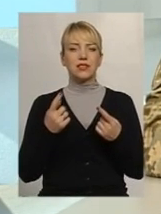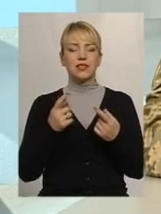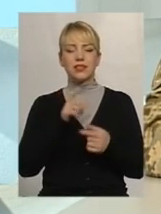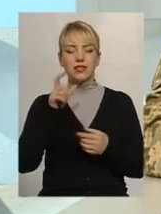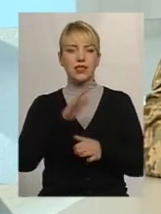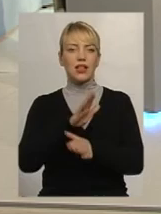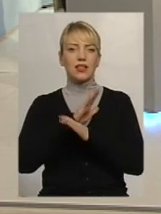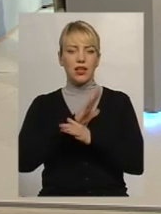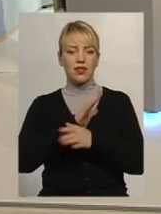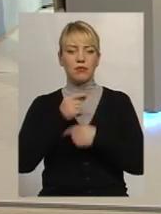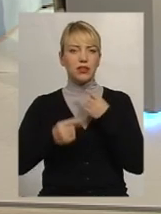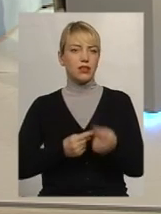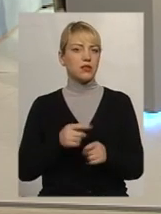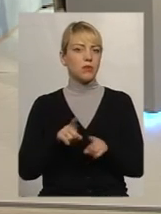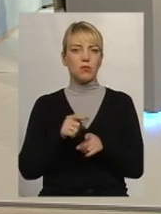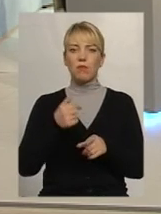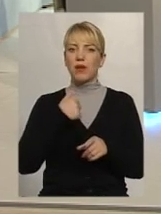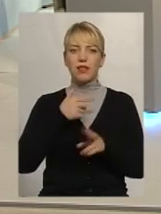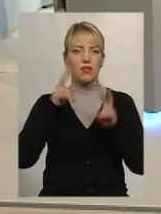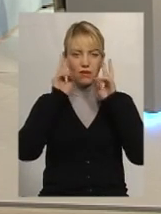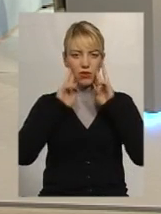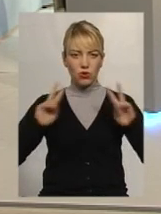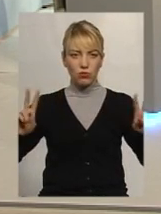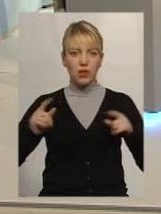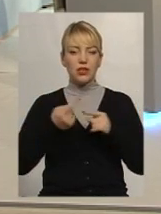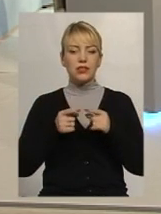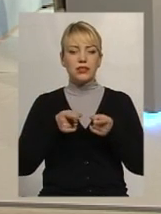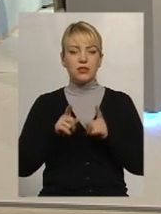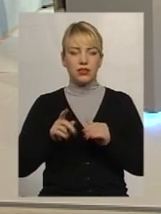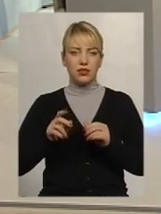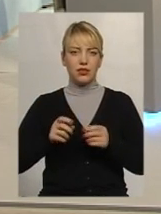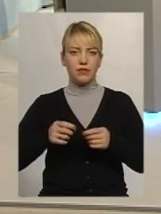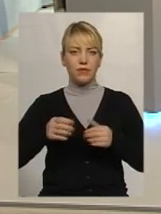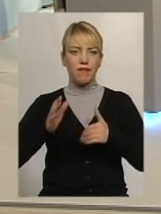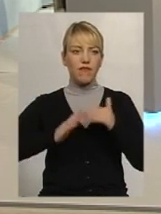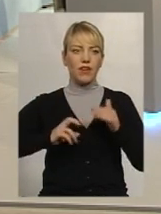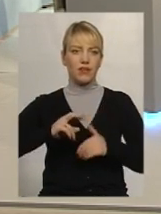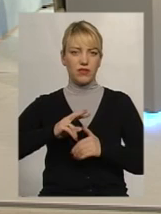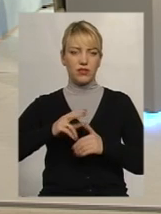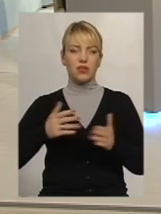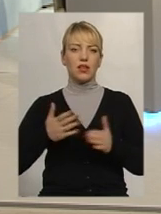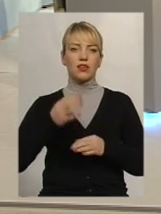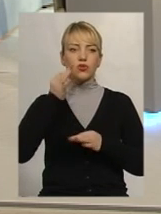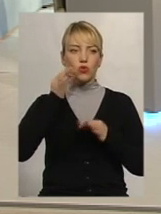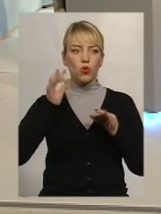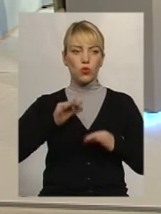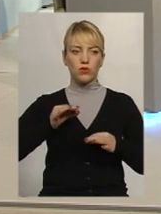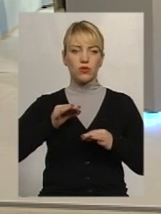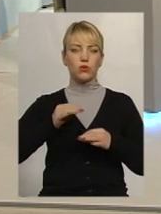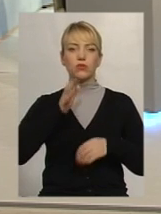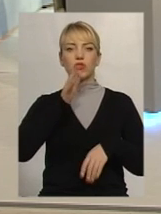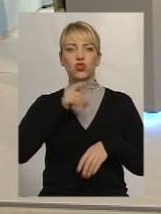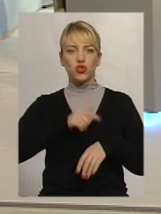невідомо. Тобто це дійсно справжні фахівці, які з досвідом, також з